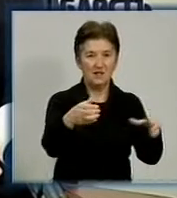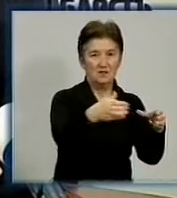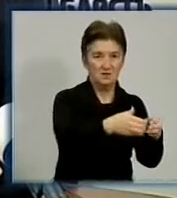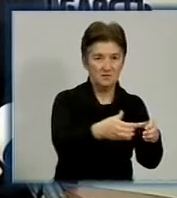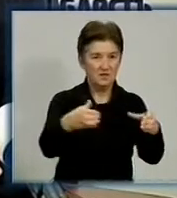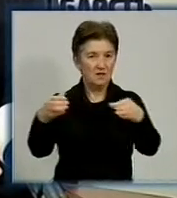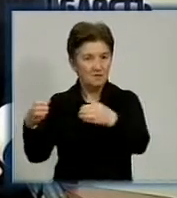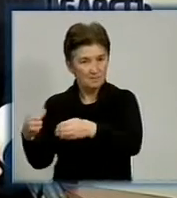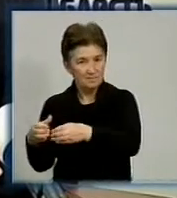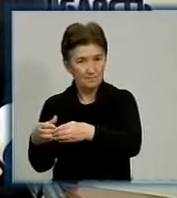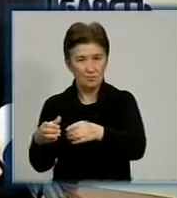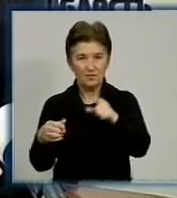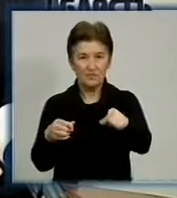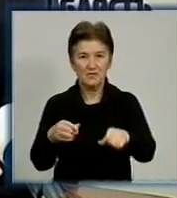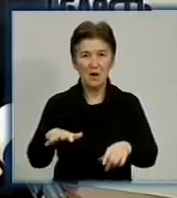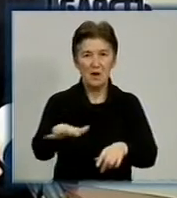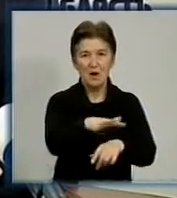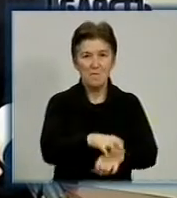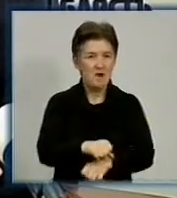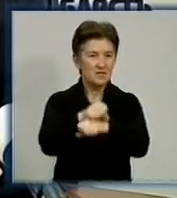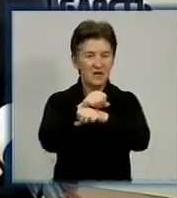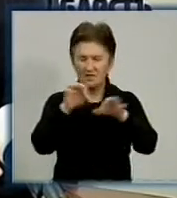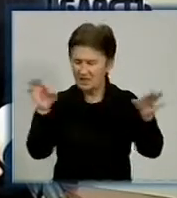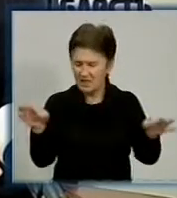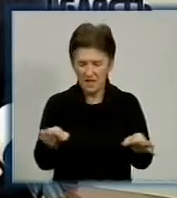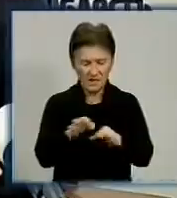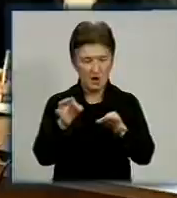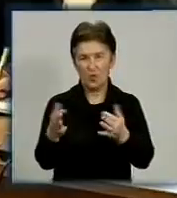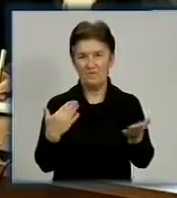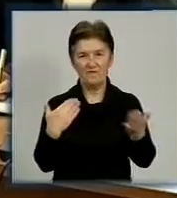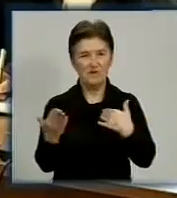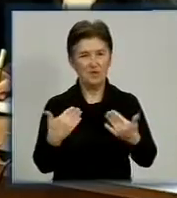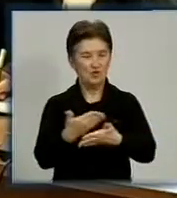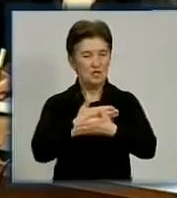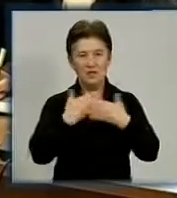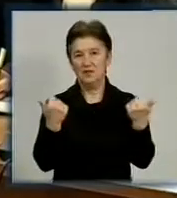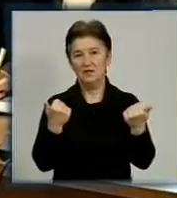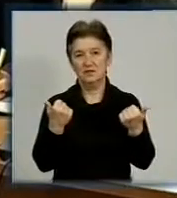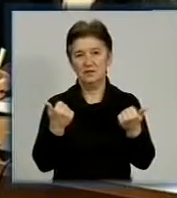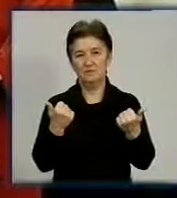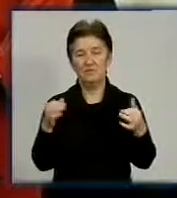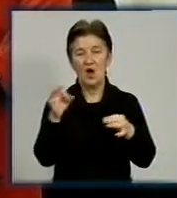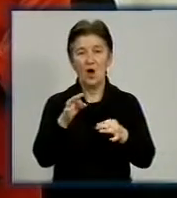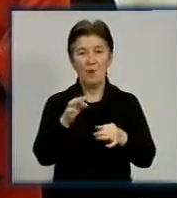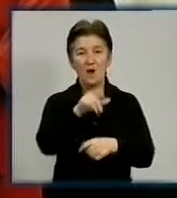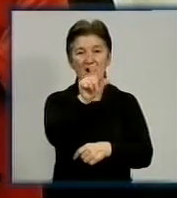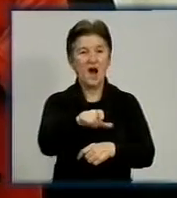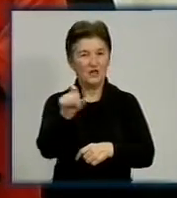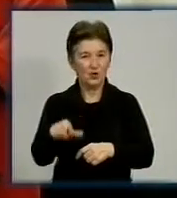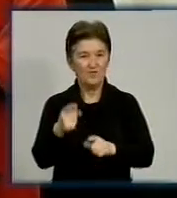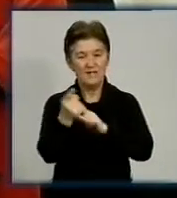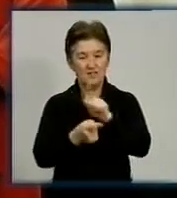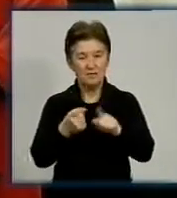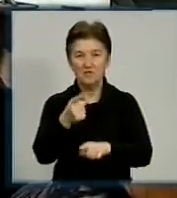більше в районі Ульянівка до цього не мають ніякого відношення. Наступне питання про кадрові зміни в області. Зокрема, журналісти